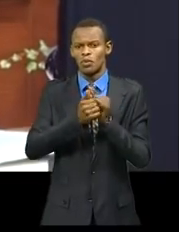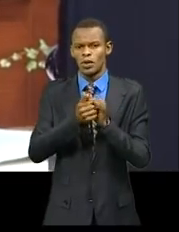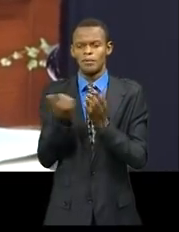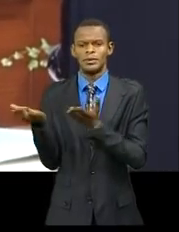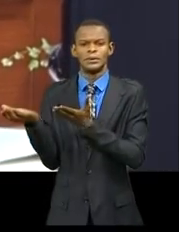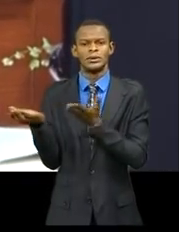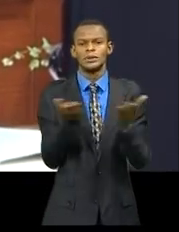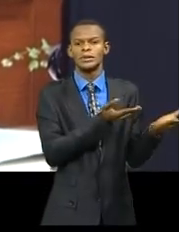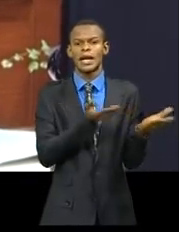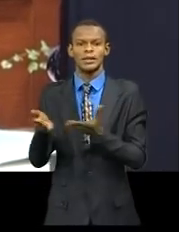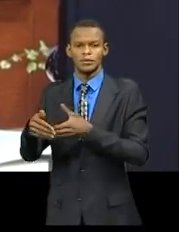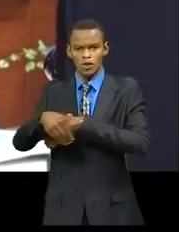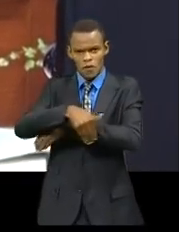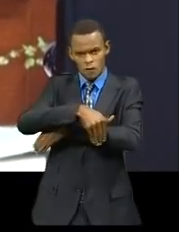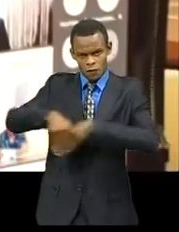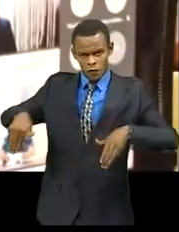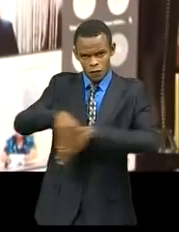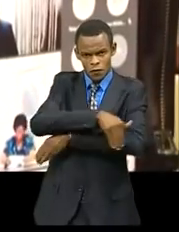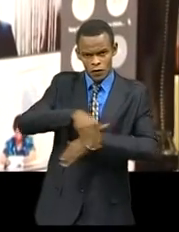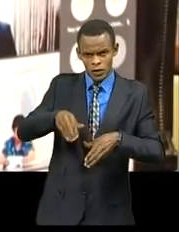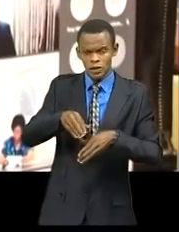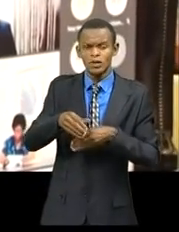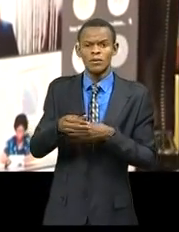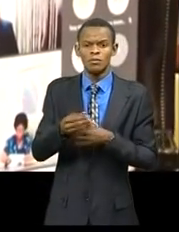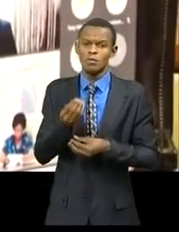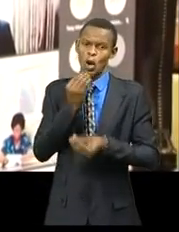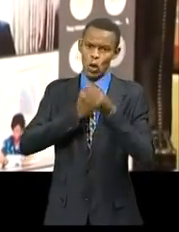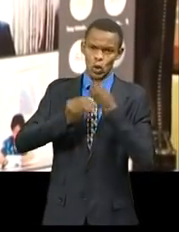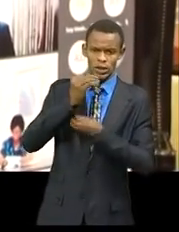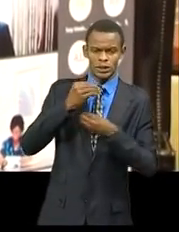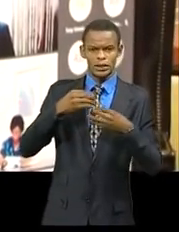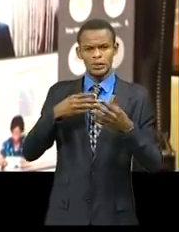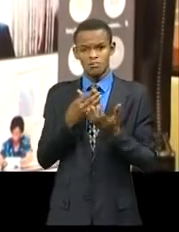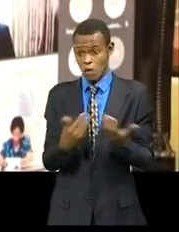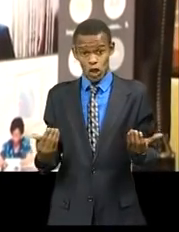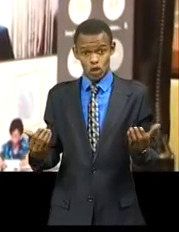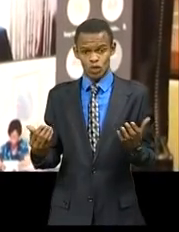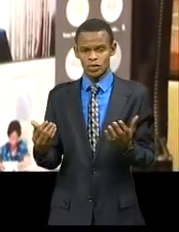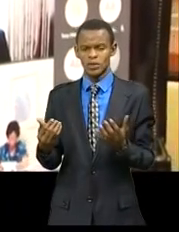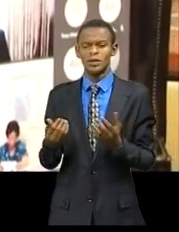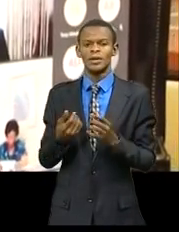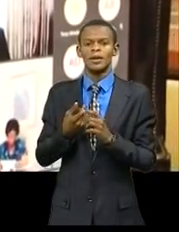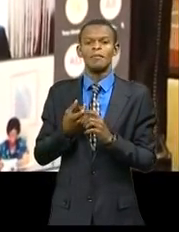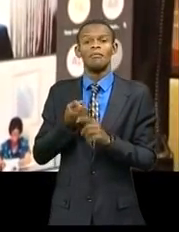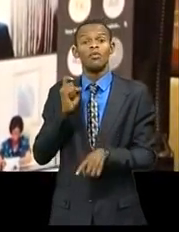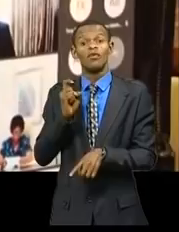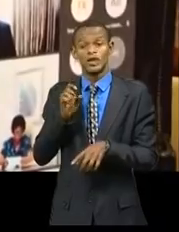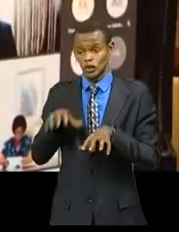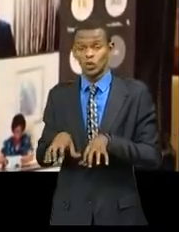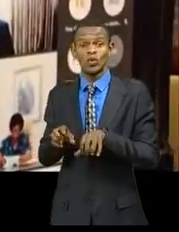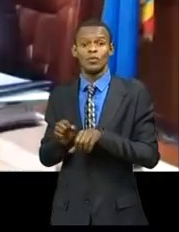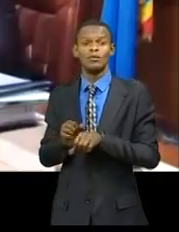frontaliers de marchandises au départ de la République démocratique du Congo. Dans le cadre de l'intégration